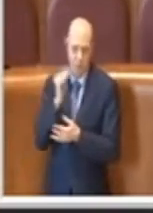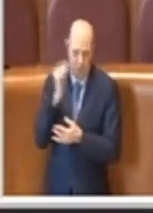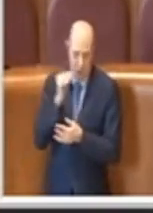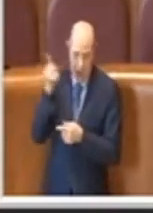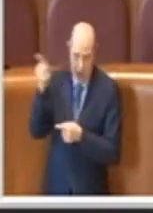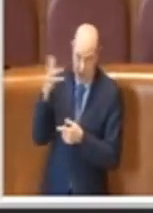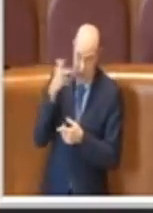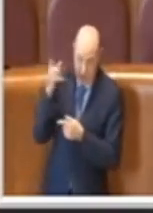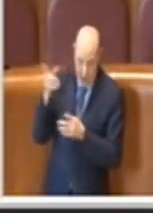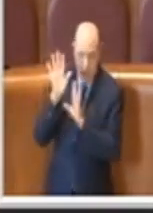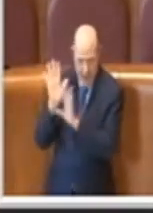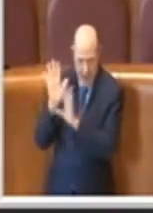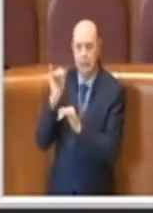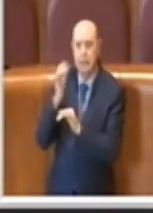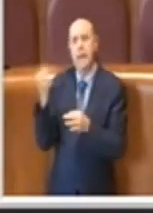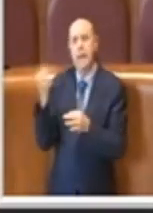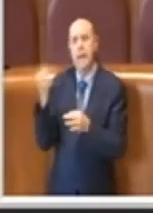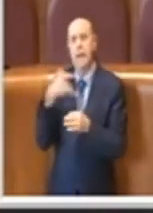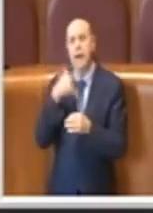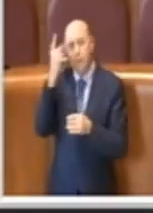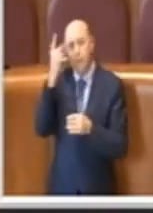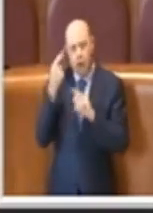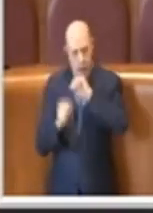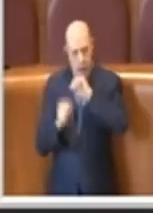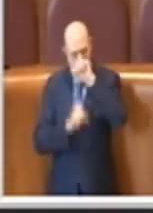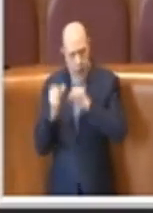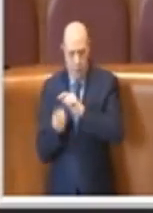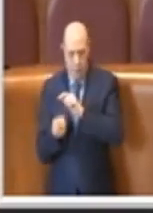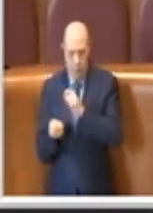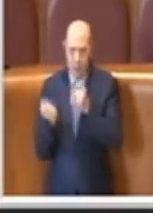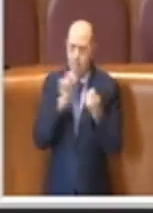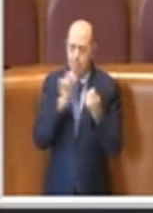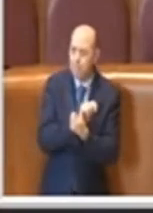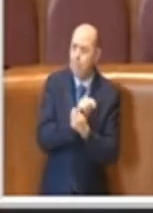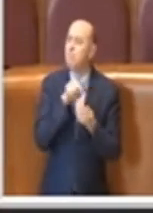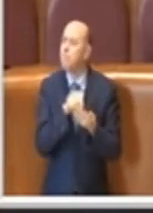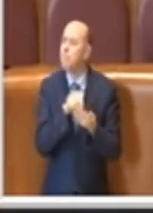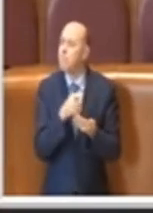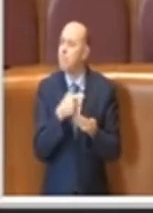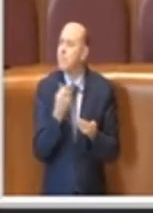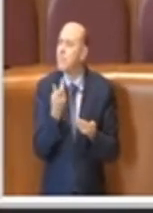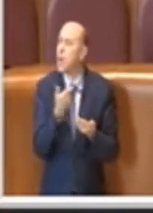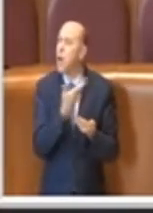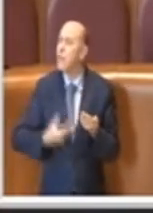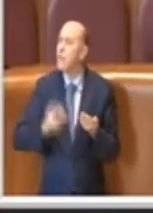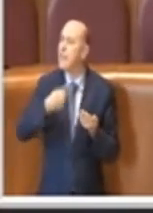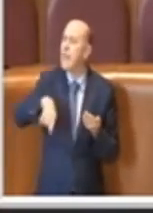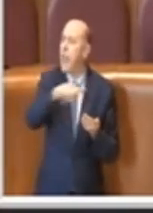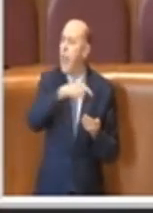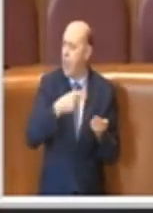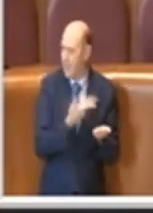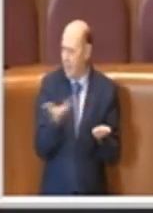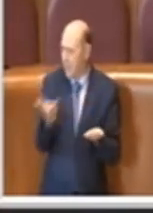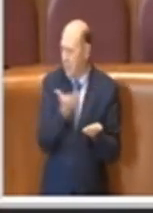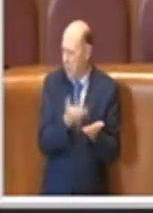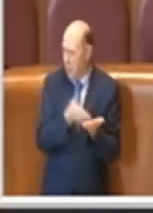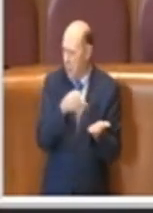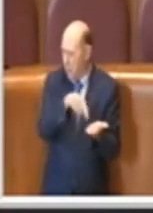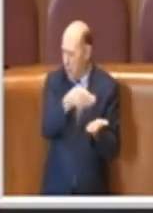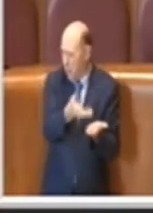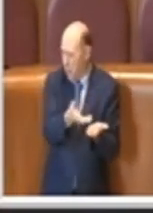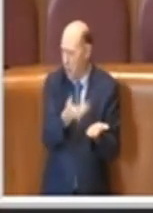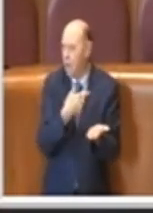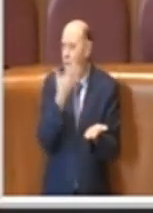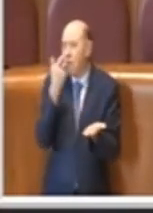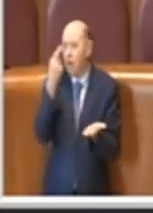tramutarlo poi in una cosa che riguarda i consiglieri che propongono e chiedono poi il